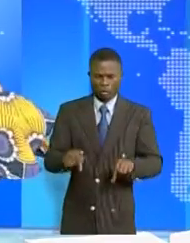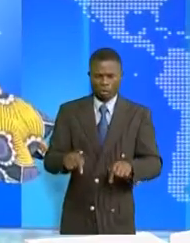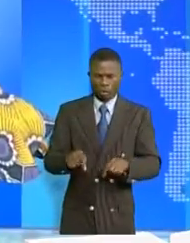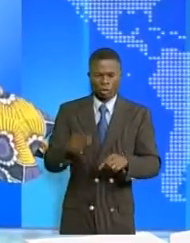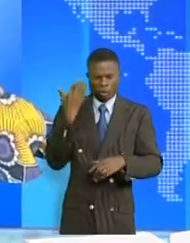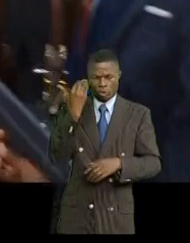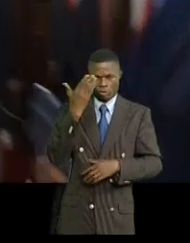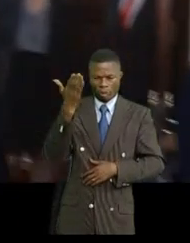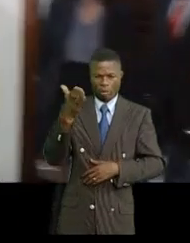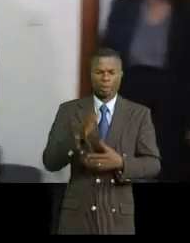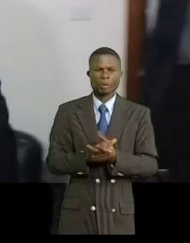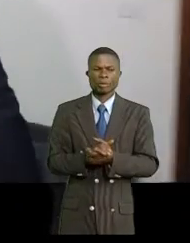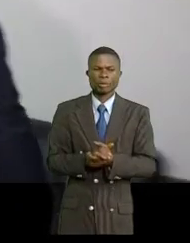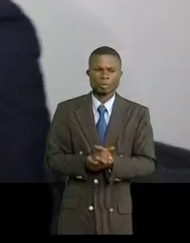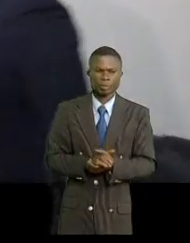Hyman.